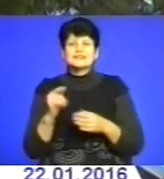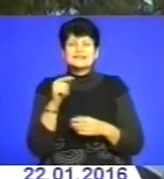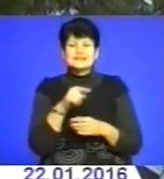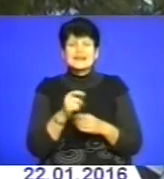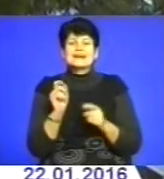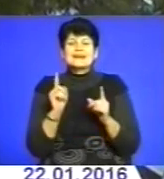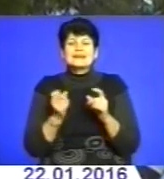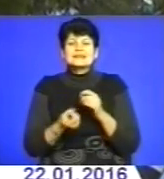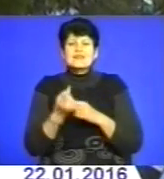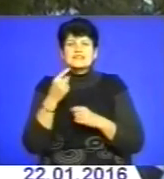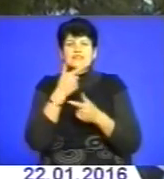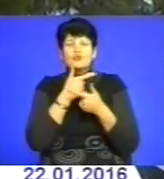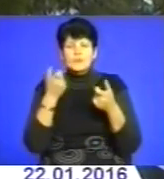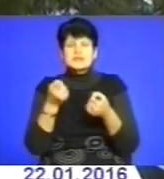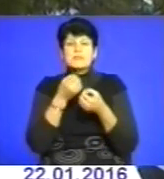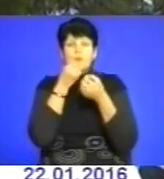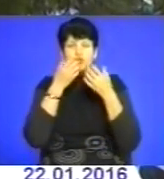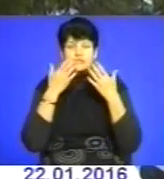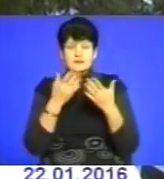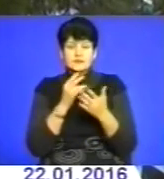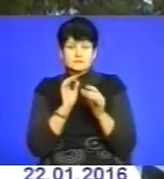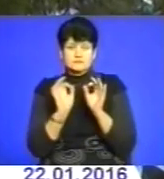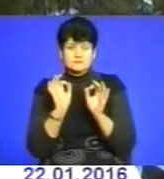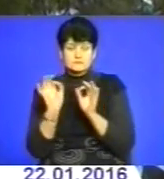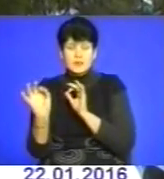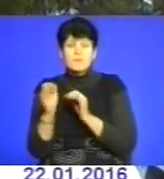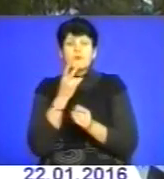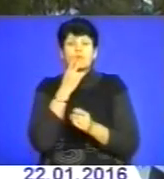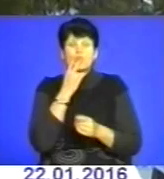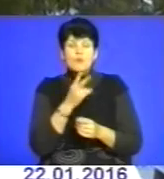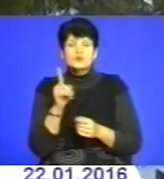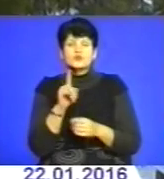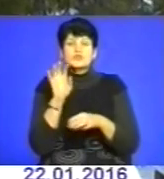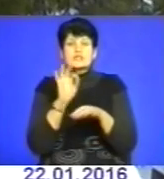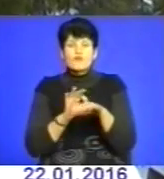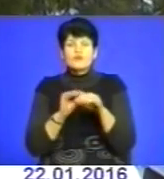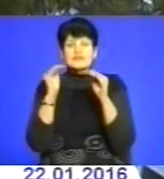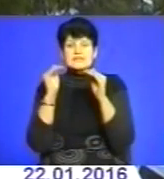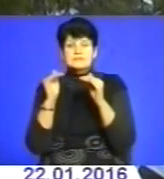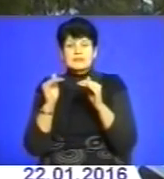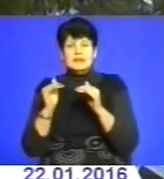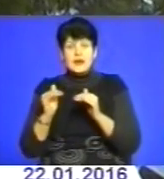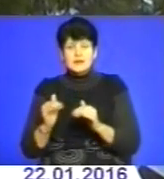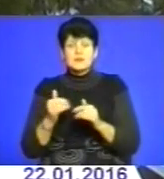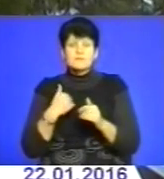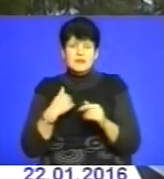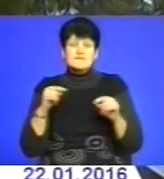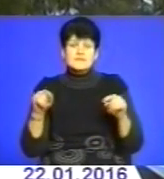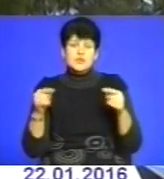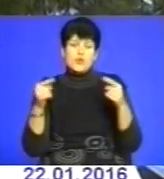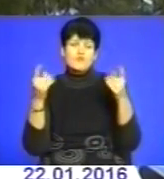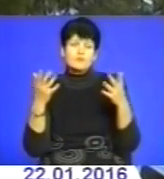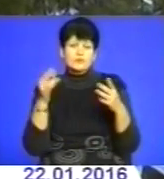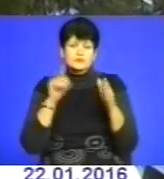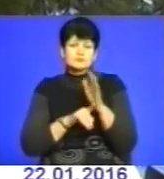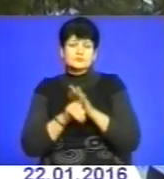'явиться інформація вже більш-менш позитивна. Коли ми побачимо, що захворювання буде спадати, ми відновимо навчання